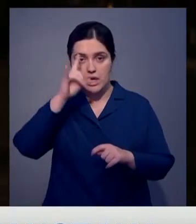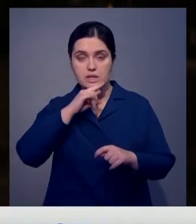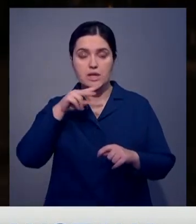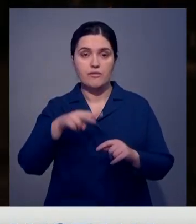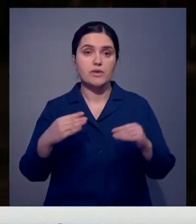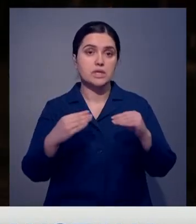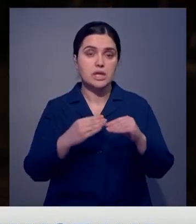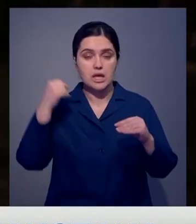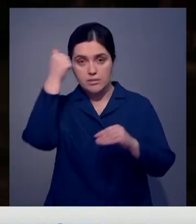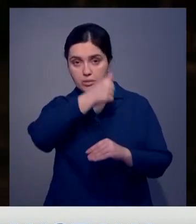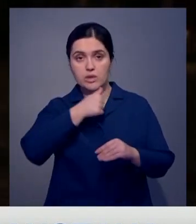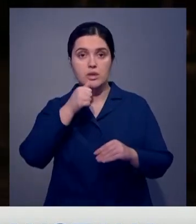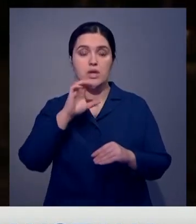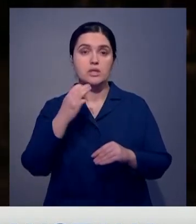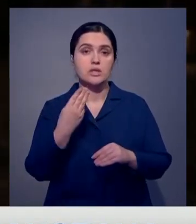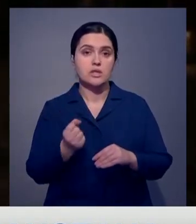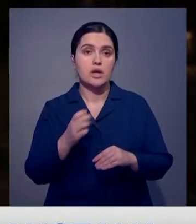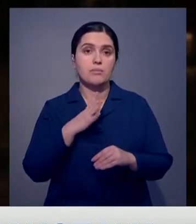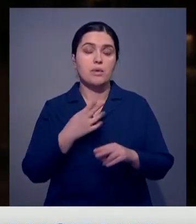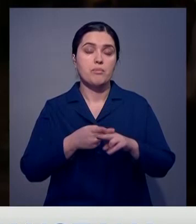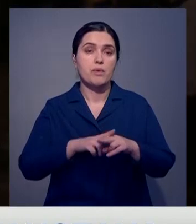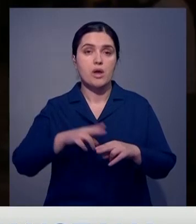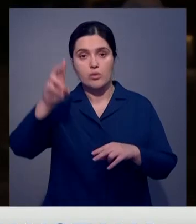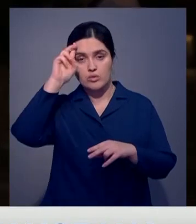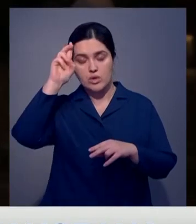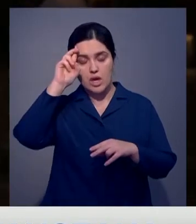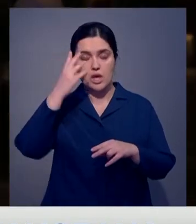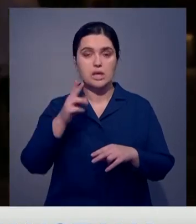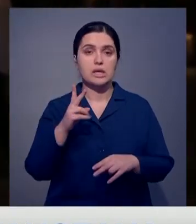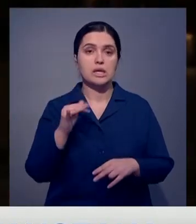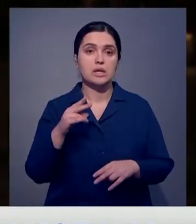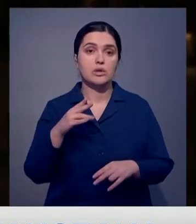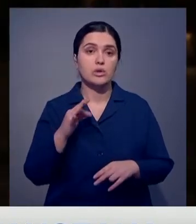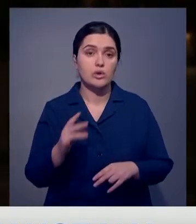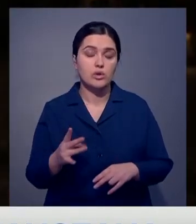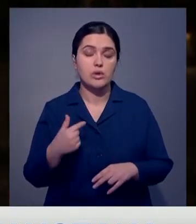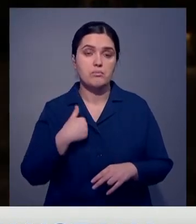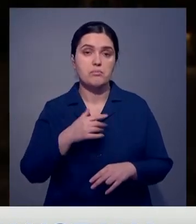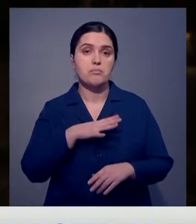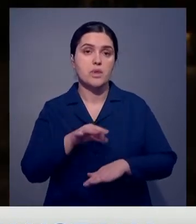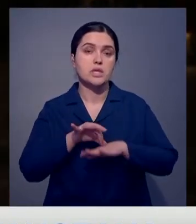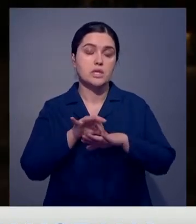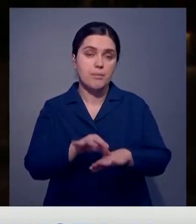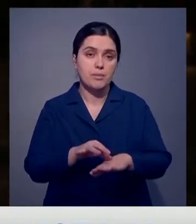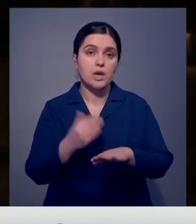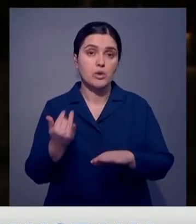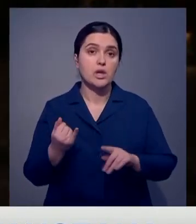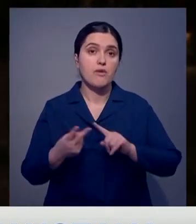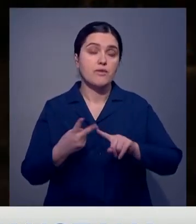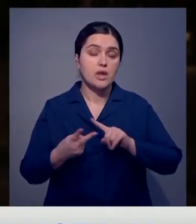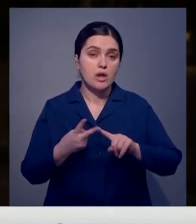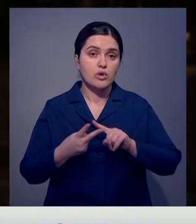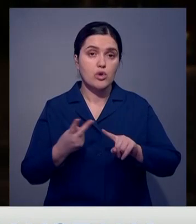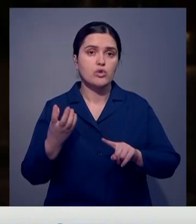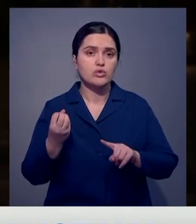году, на котором США представляла государственный секретарь Хилари Клинтон. Мне довелось сопровождать ее. И второе, возможно,